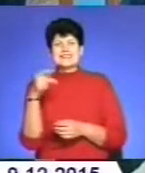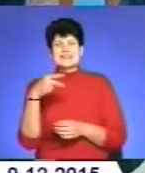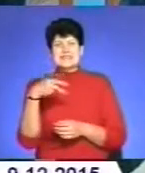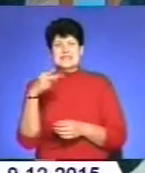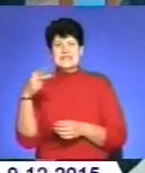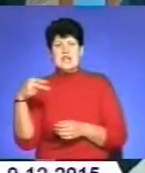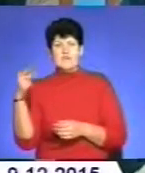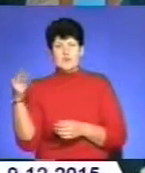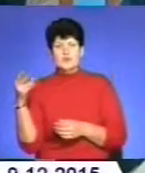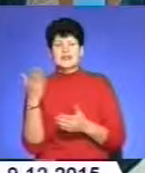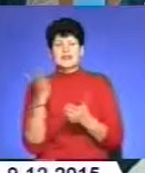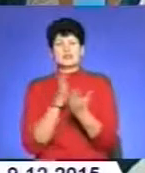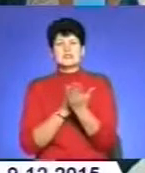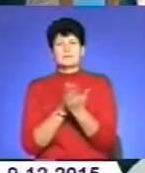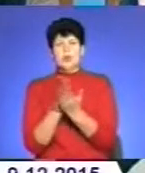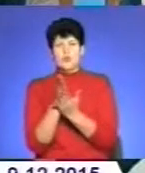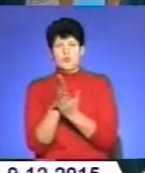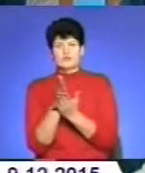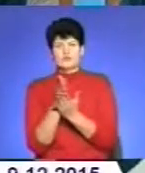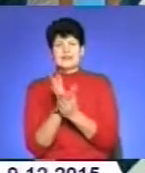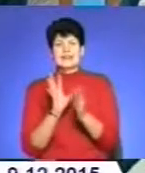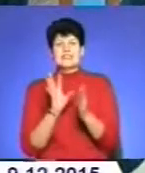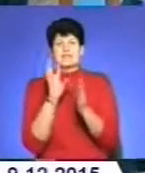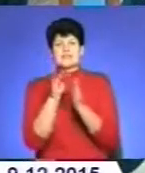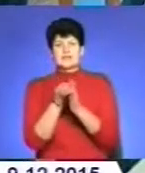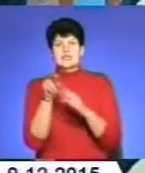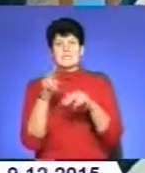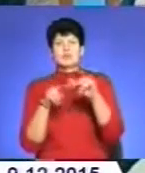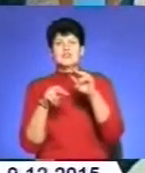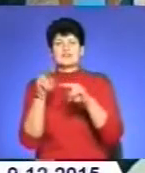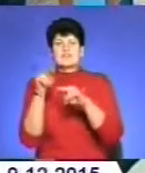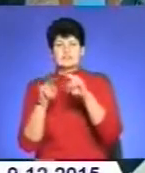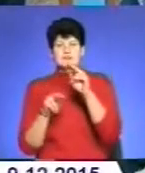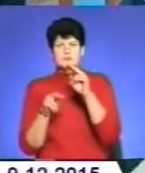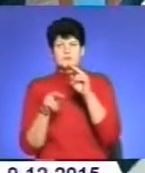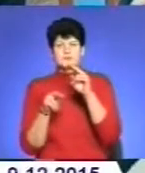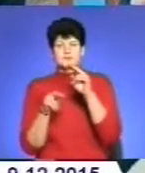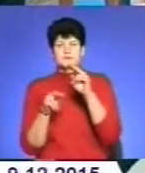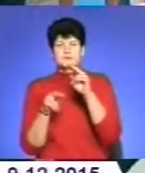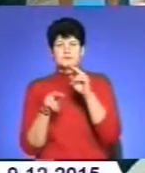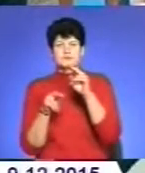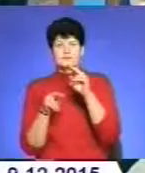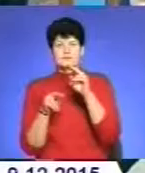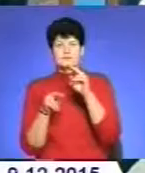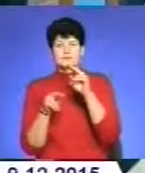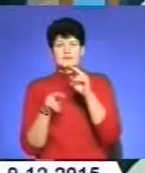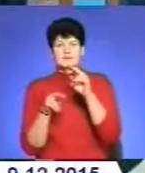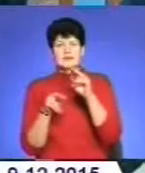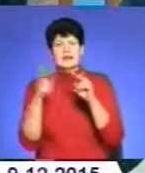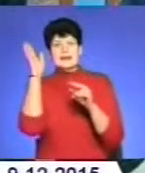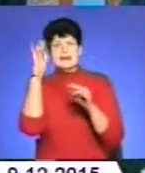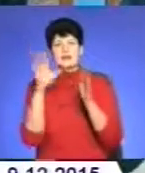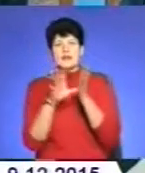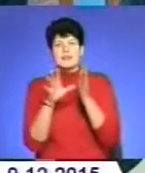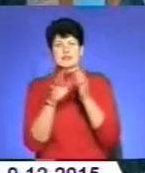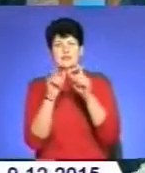які будуть приймовані, власне, на інвестування будівництво і будівництво гідроелектростанцій,